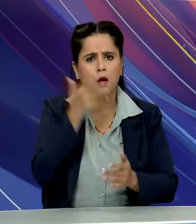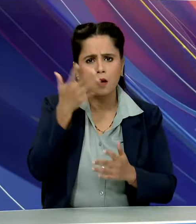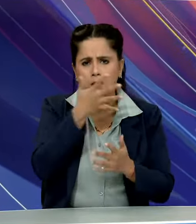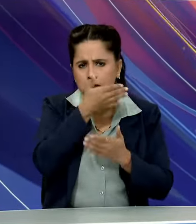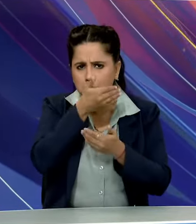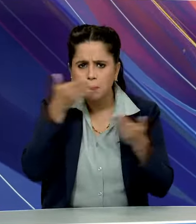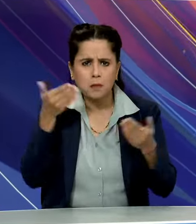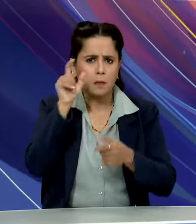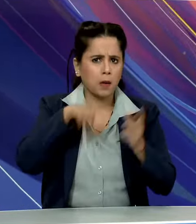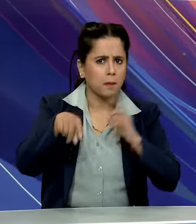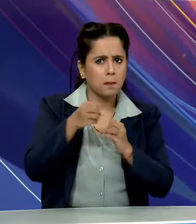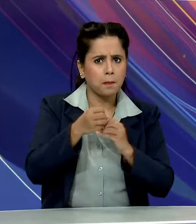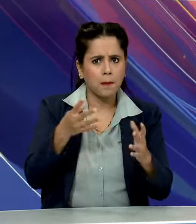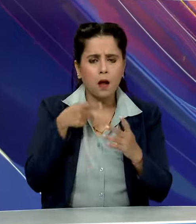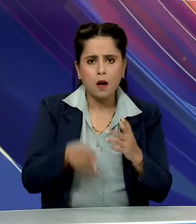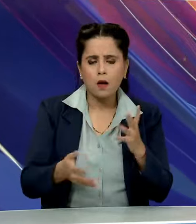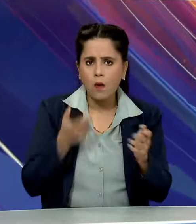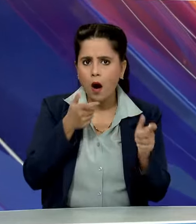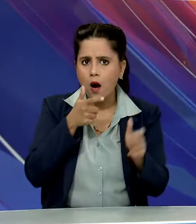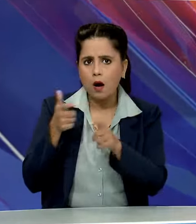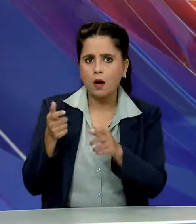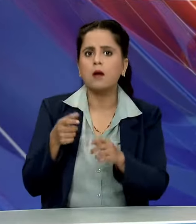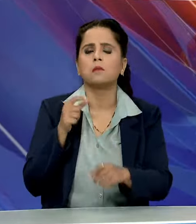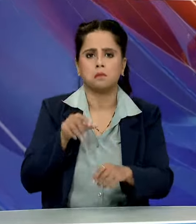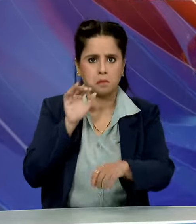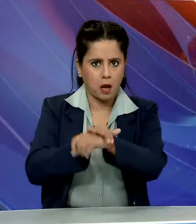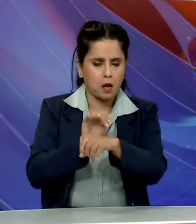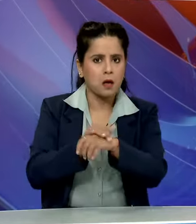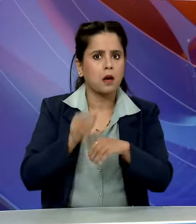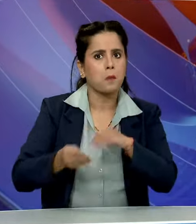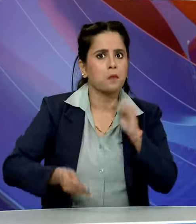ग्रुवाद और नक्सली मामले में बड़ी कारवाई